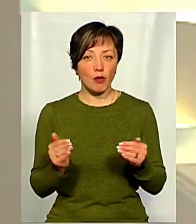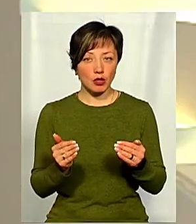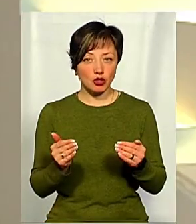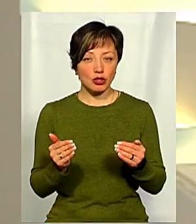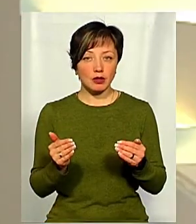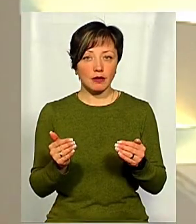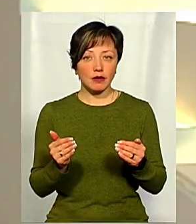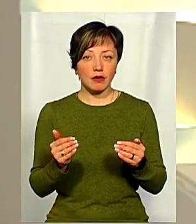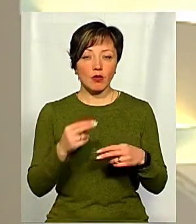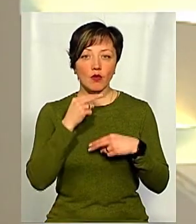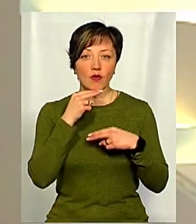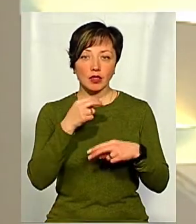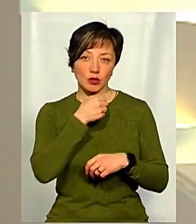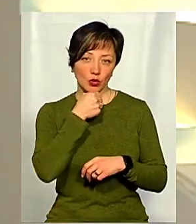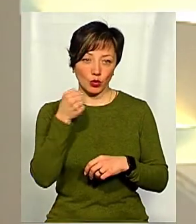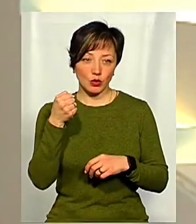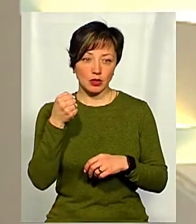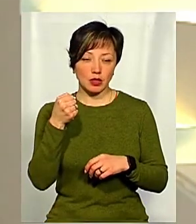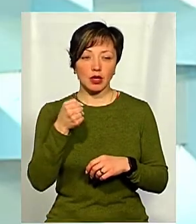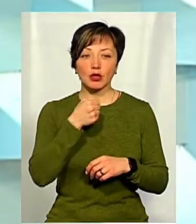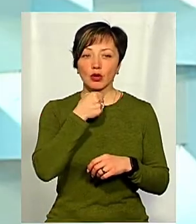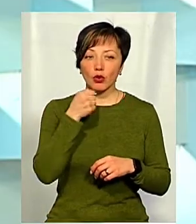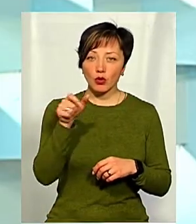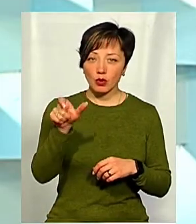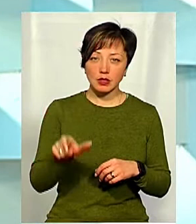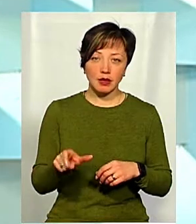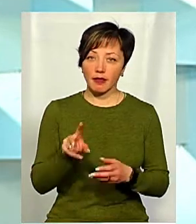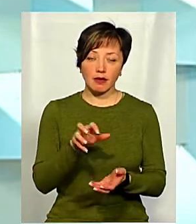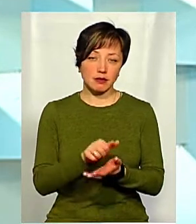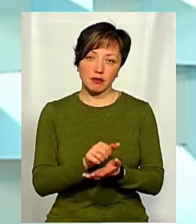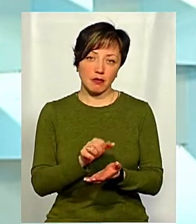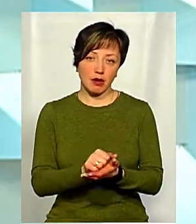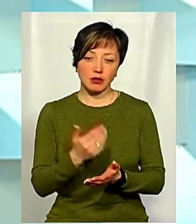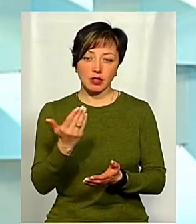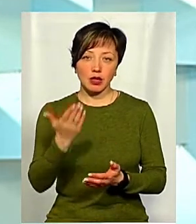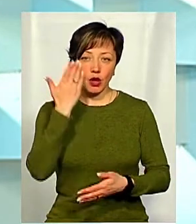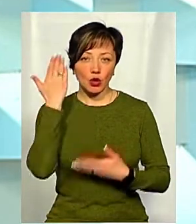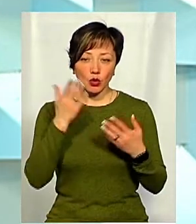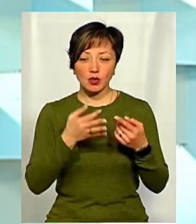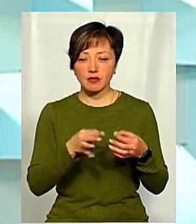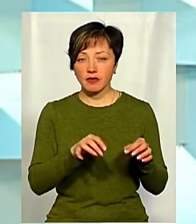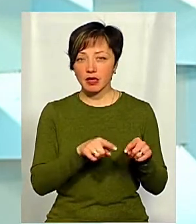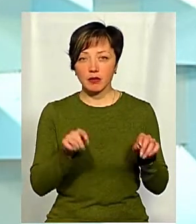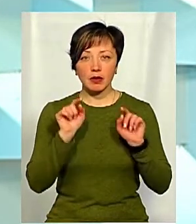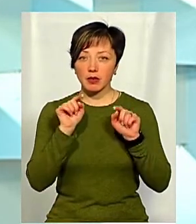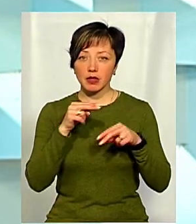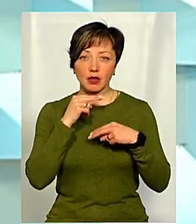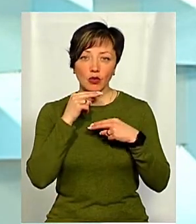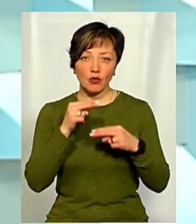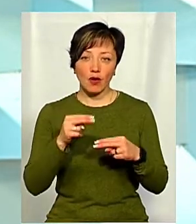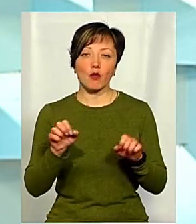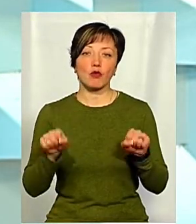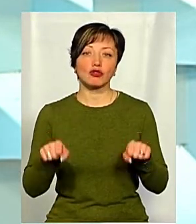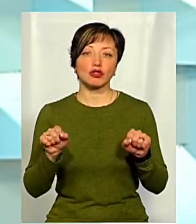безпосередньо у вазі дорослих. Тобто, дорослі, в принципі, не займаються їх дозвіллям, не приділяють їм